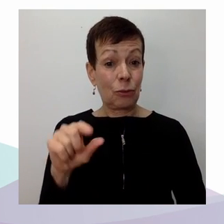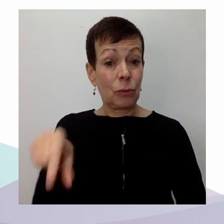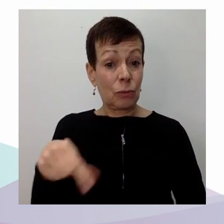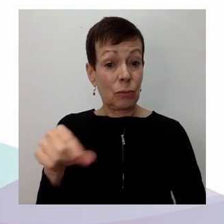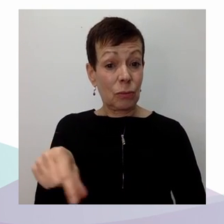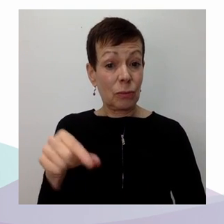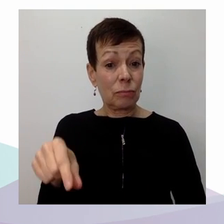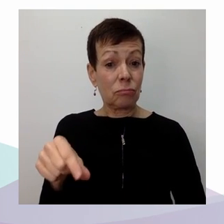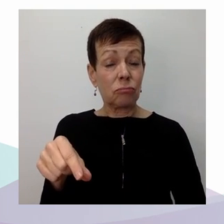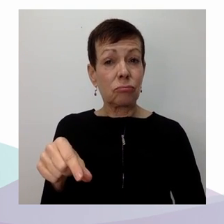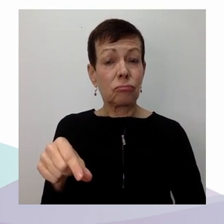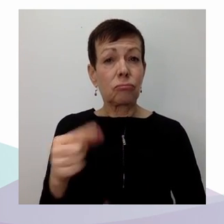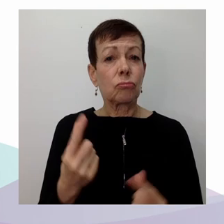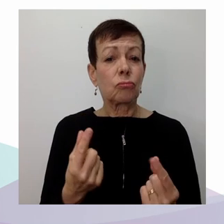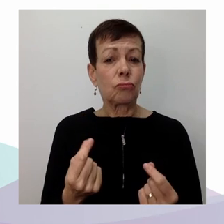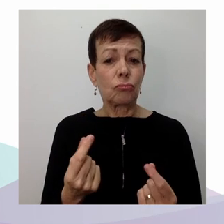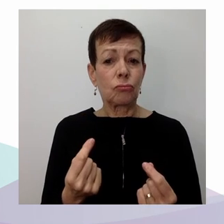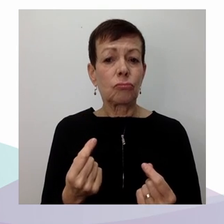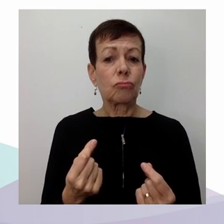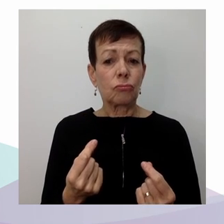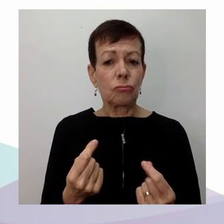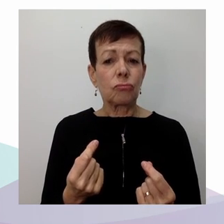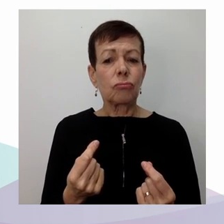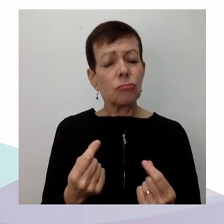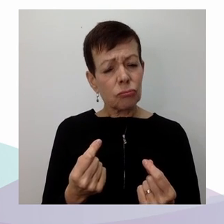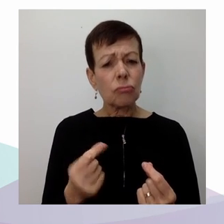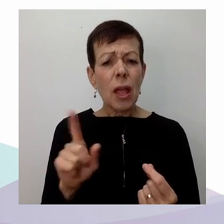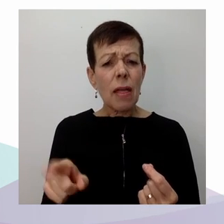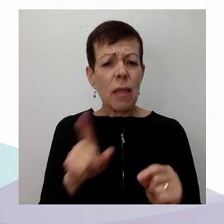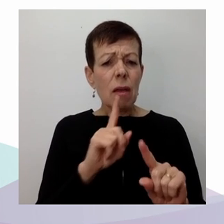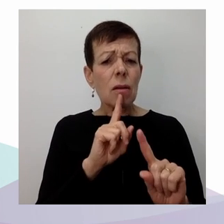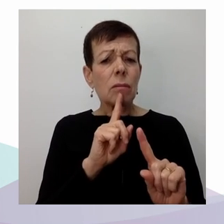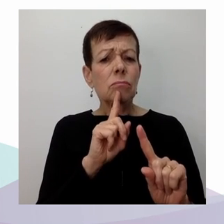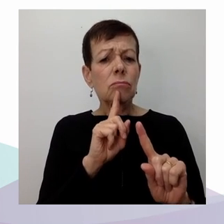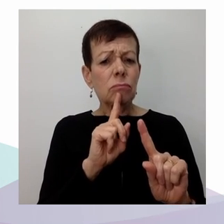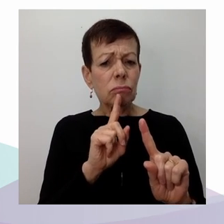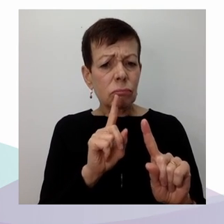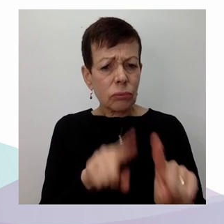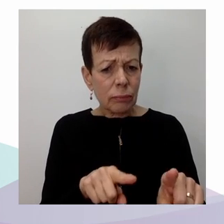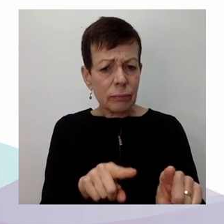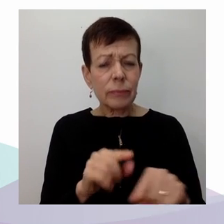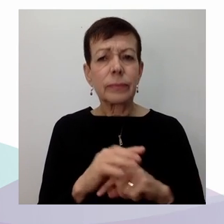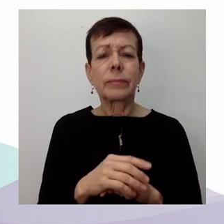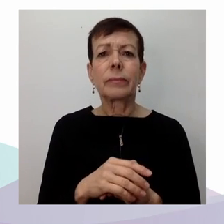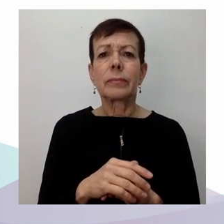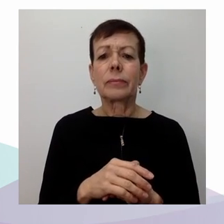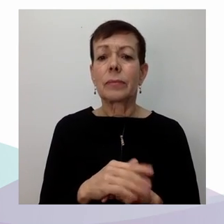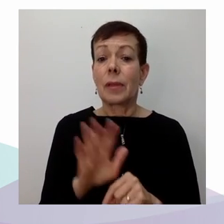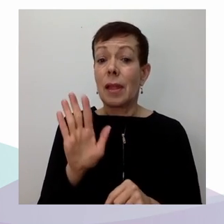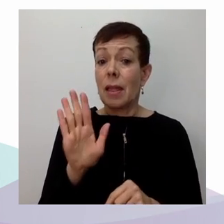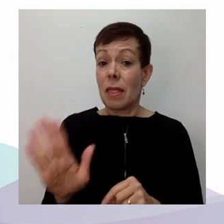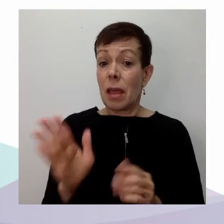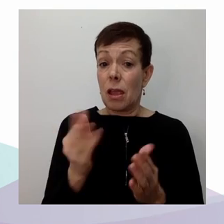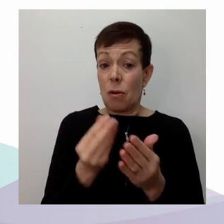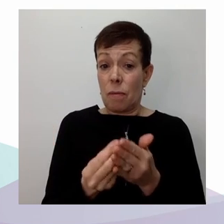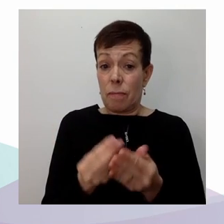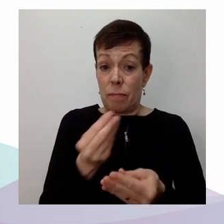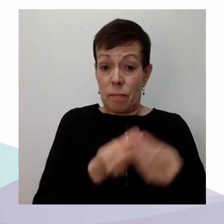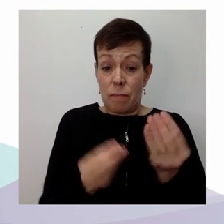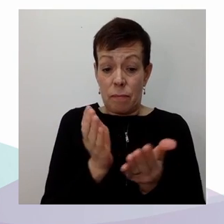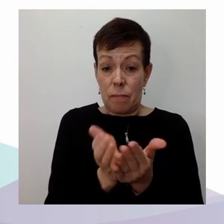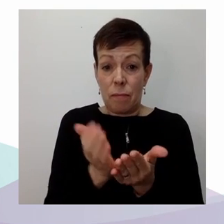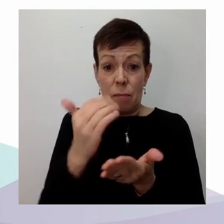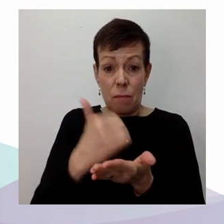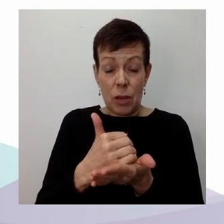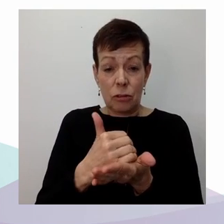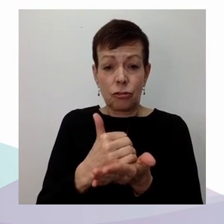annoncé dans le dernier budget des mesures assez substantielles de financement auprès des organismes. Mais au-delà des enjeux de financement,